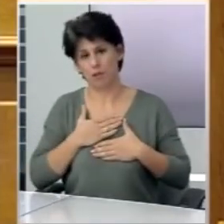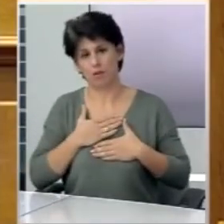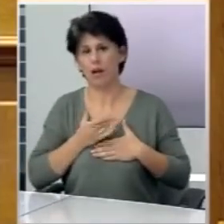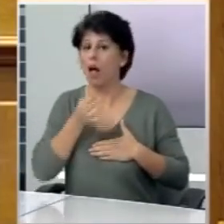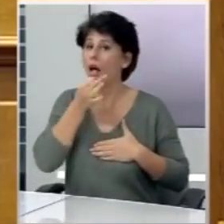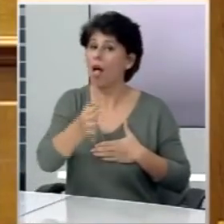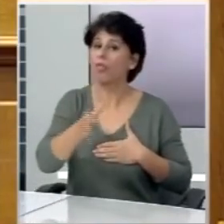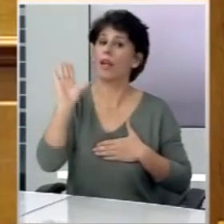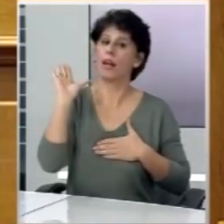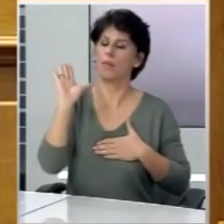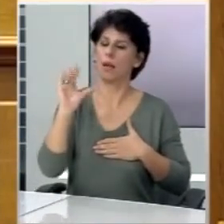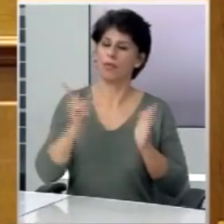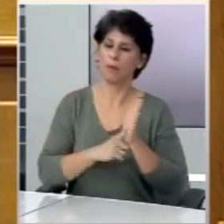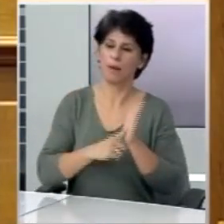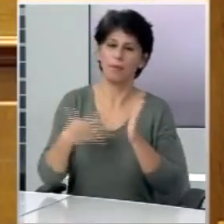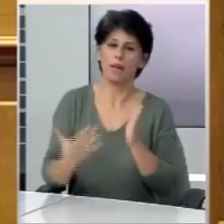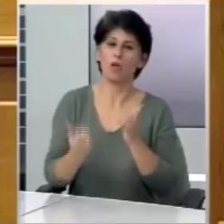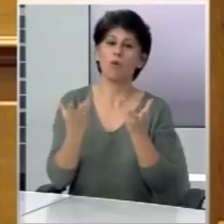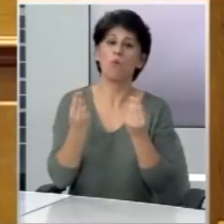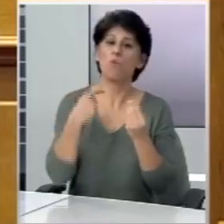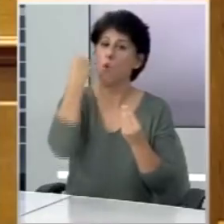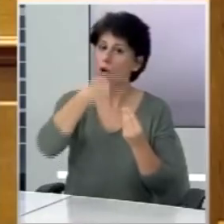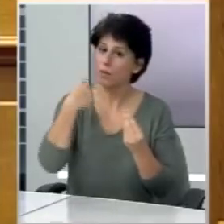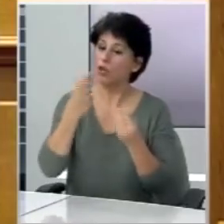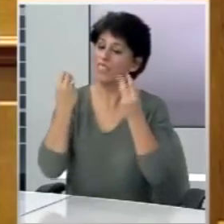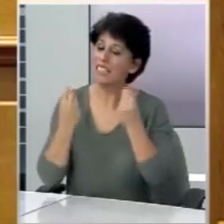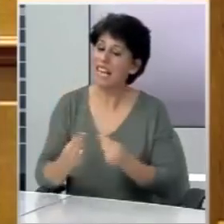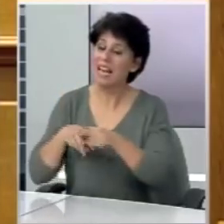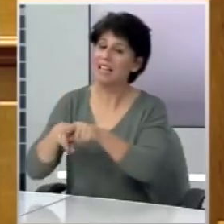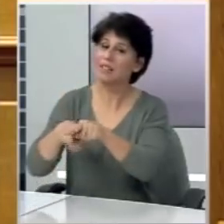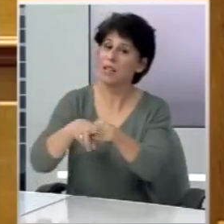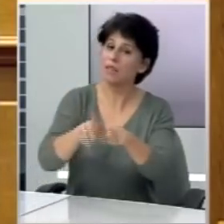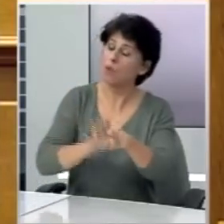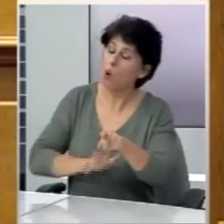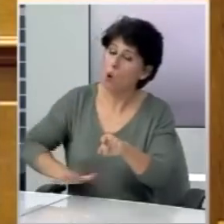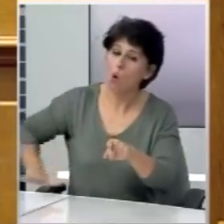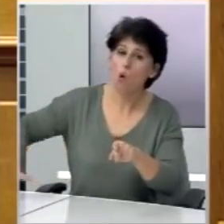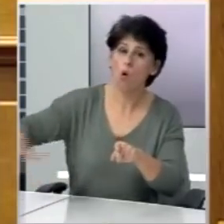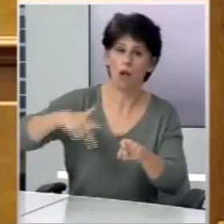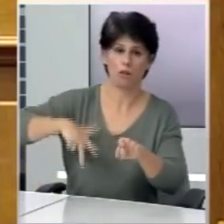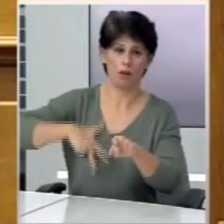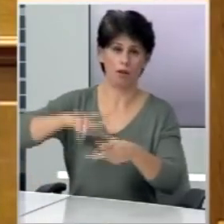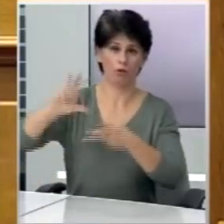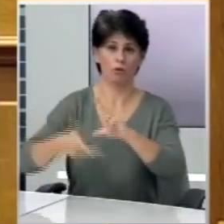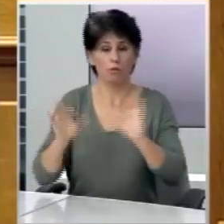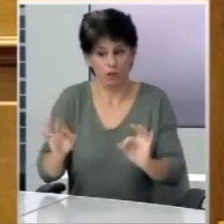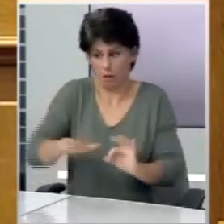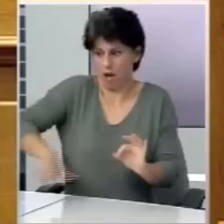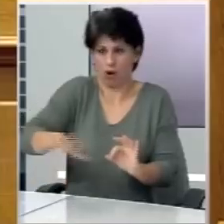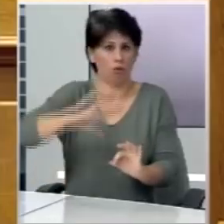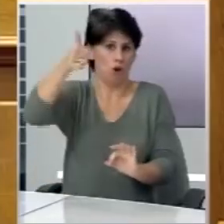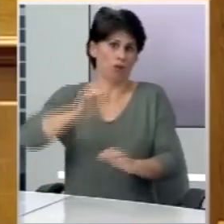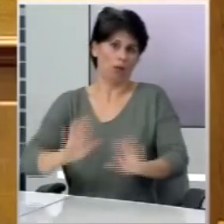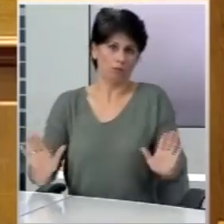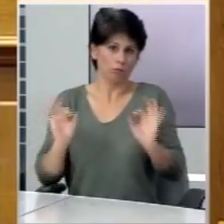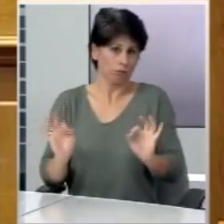ότι δεν πρέπει να έχουμε πολύμορφες, καλές σχέσεις με όλες τις χώρες του κόσμου, πρώτα απ' όλα της περιοχής μας